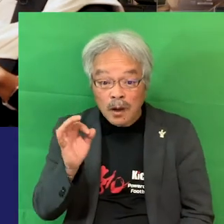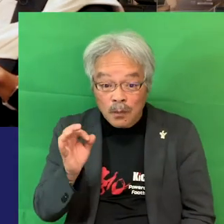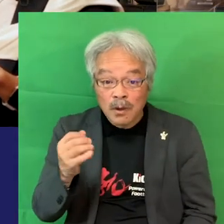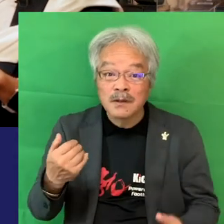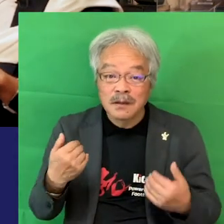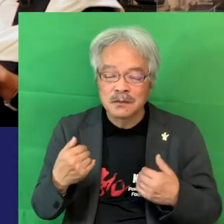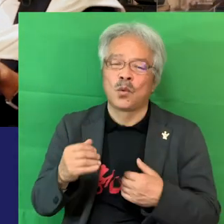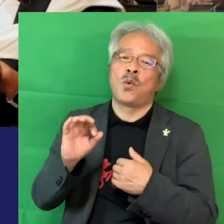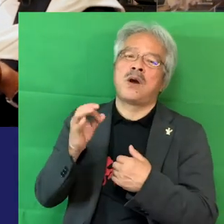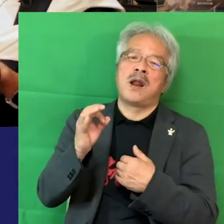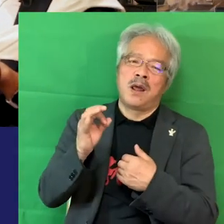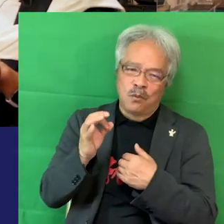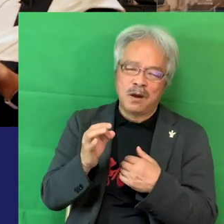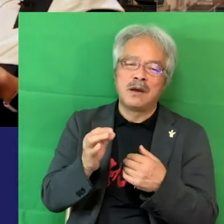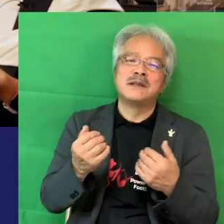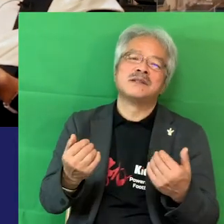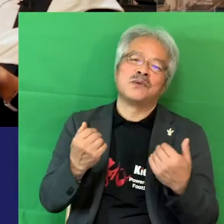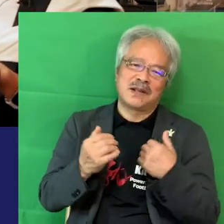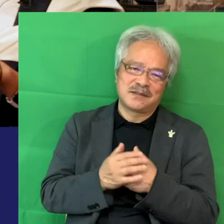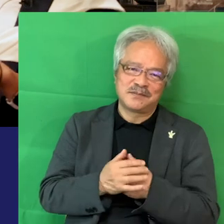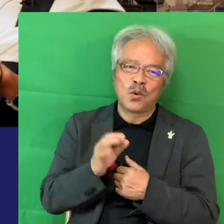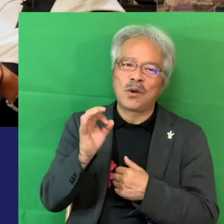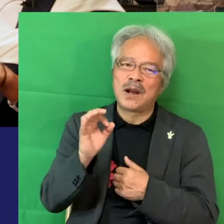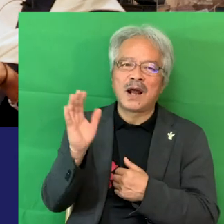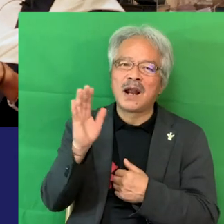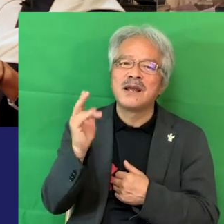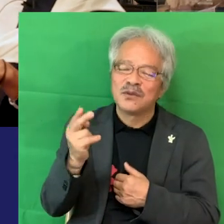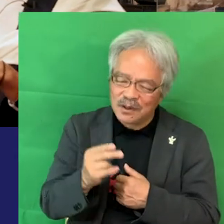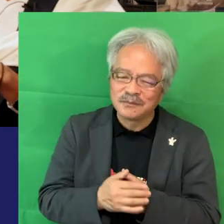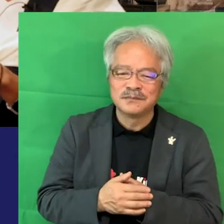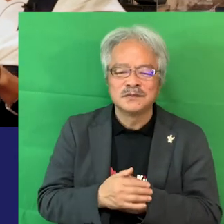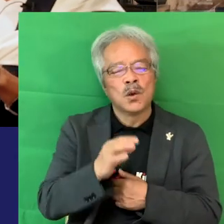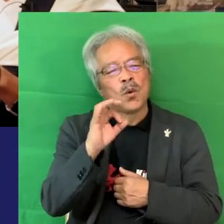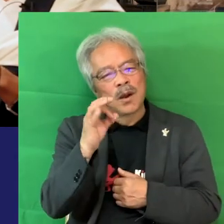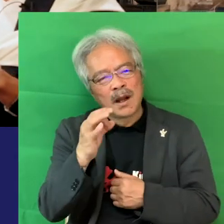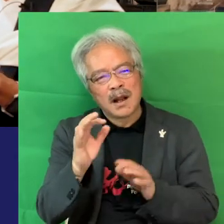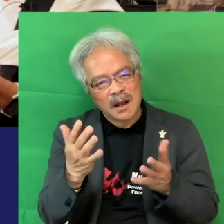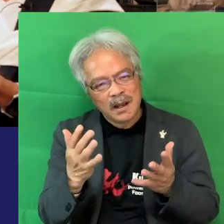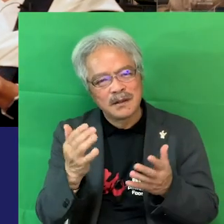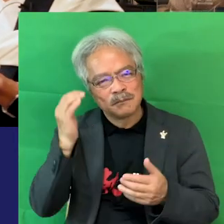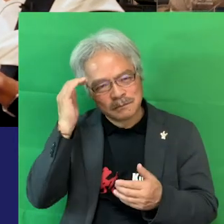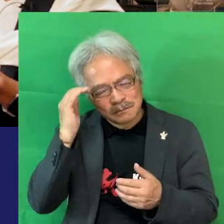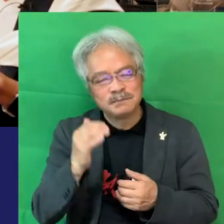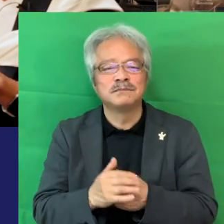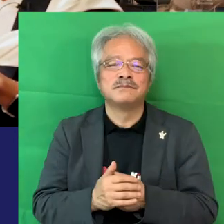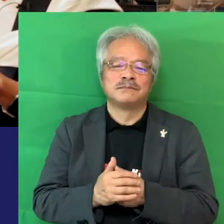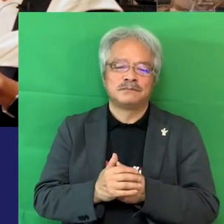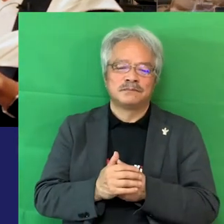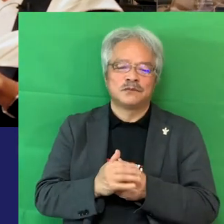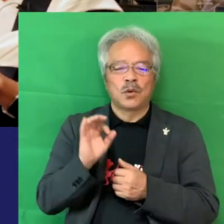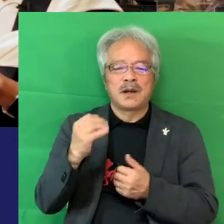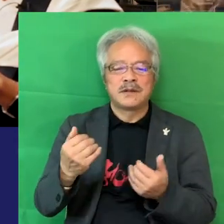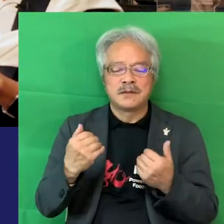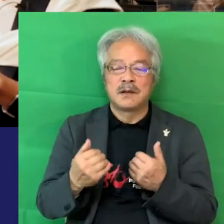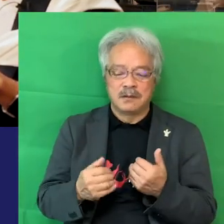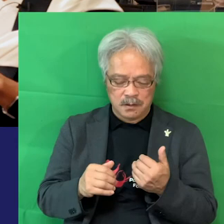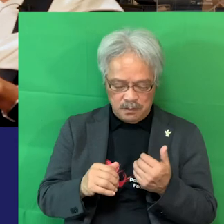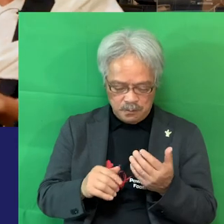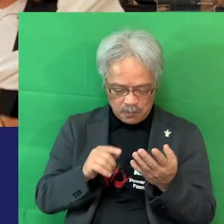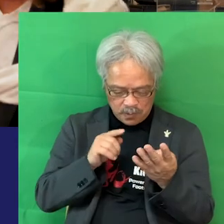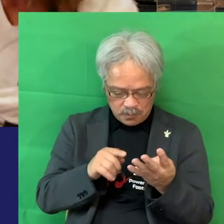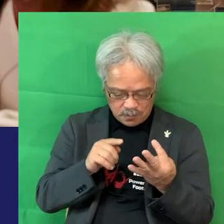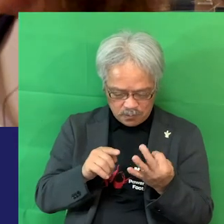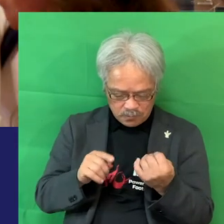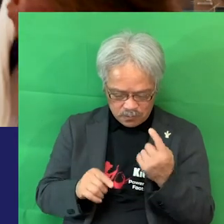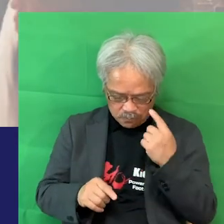道具ですもんこの道具がないとなかなか難しいにお金がないと回らないですからねはいあれ今いくつ目いったんだろうそして